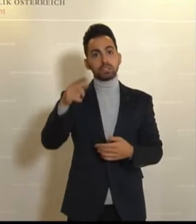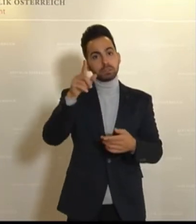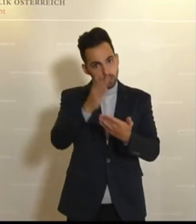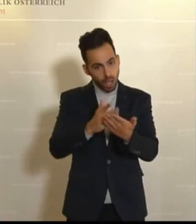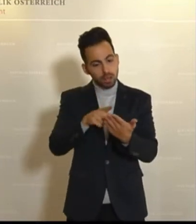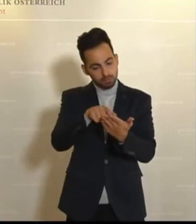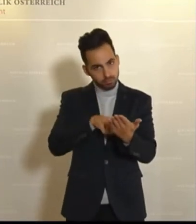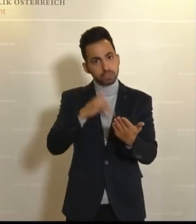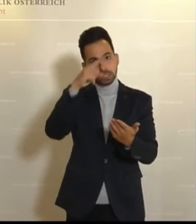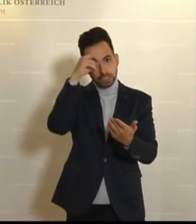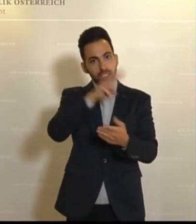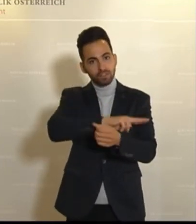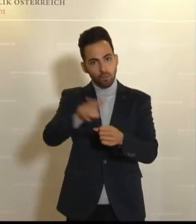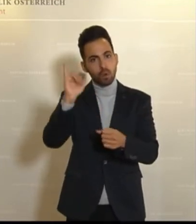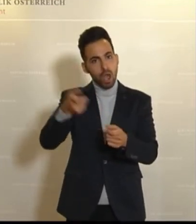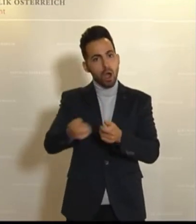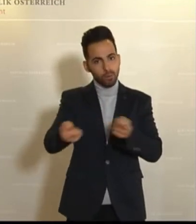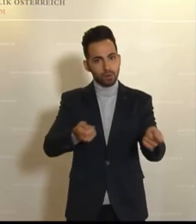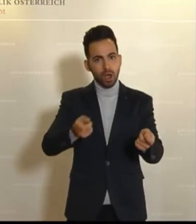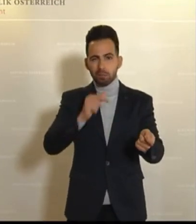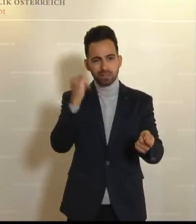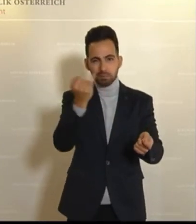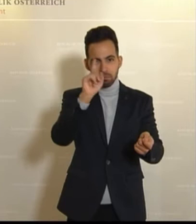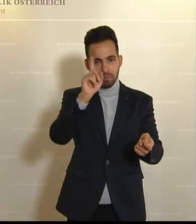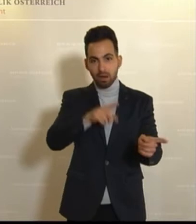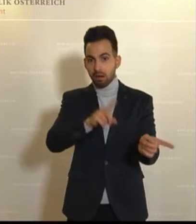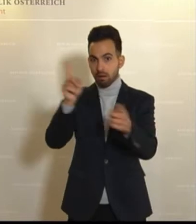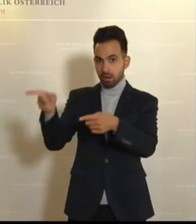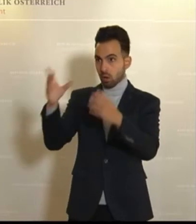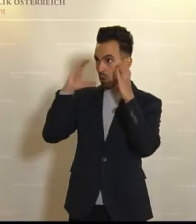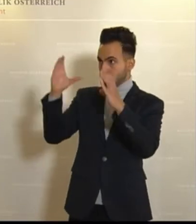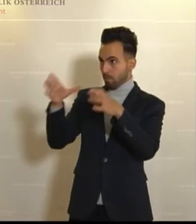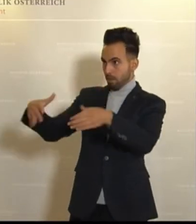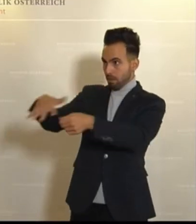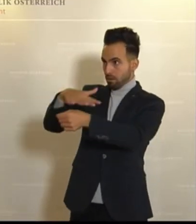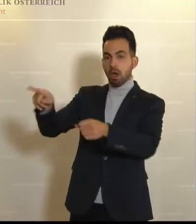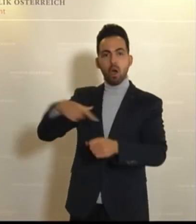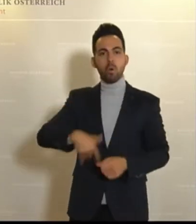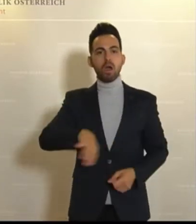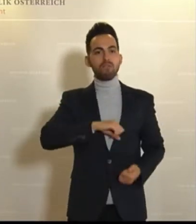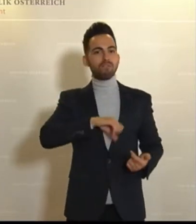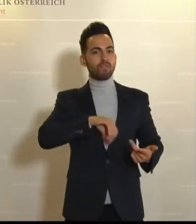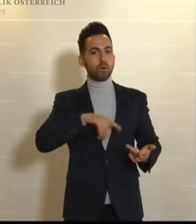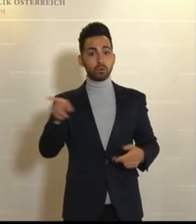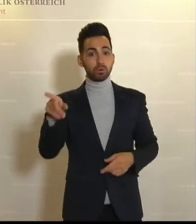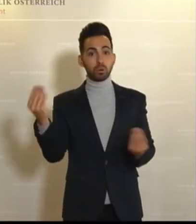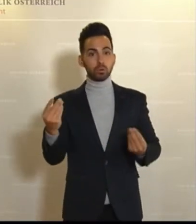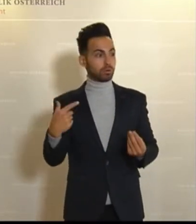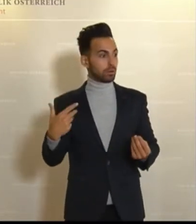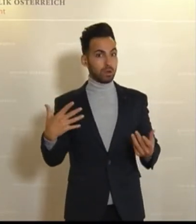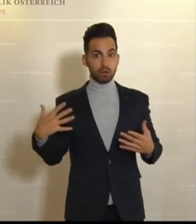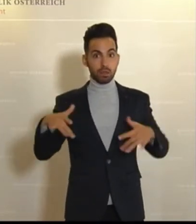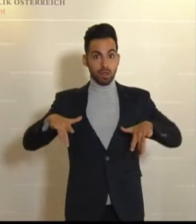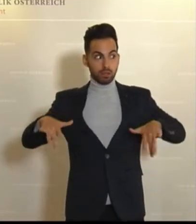eingesetzt wird. Aber nicht immer. Die ÖVP ist auch zu ihrem Erfolg gekommen, weil sie darf alles behalten,